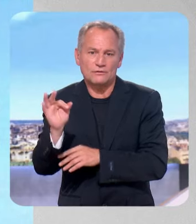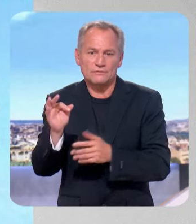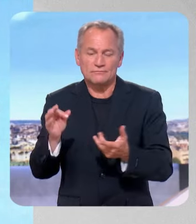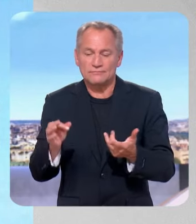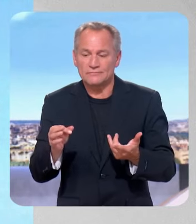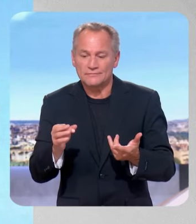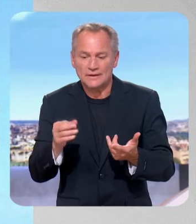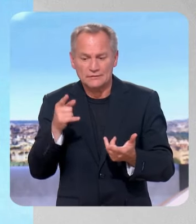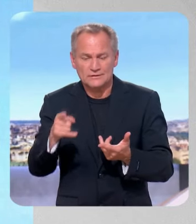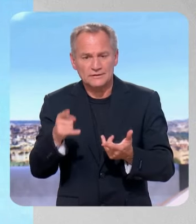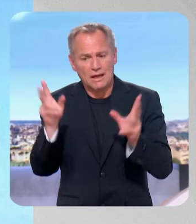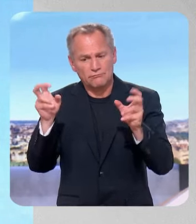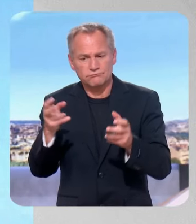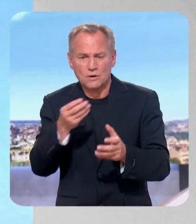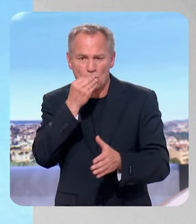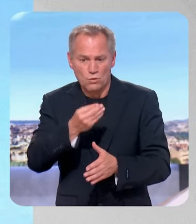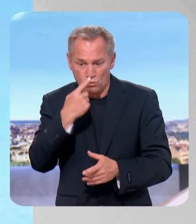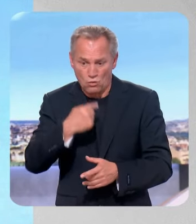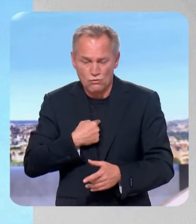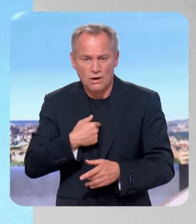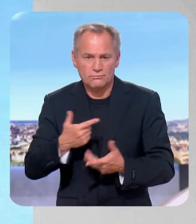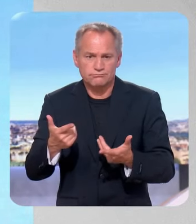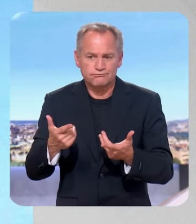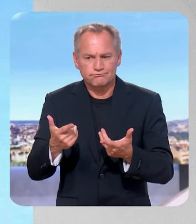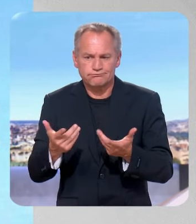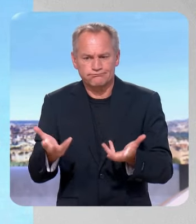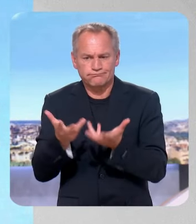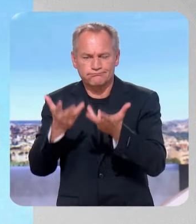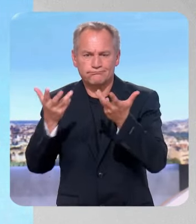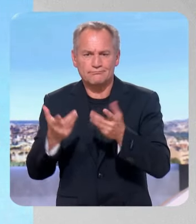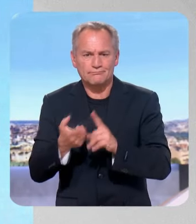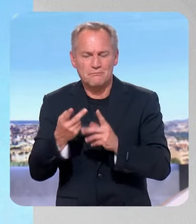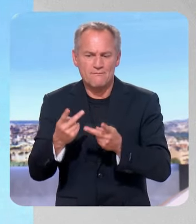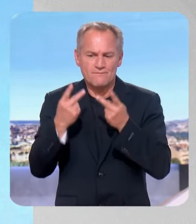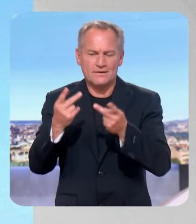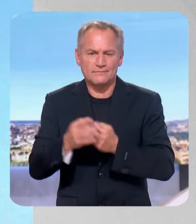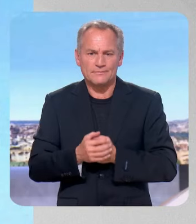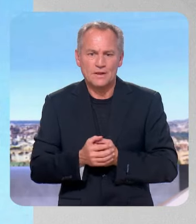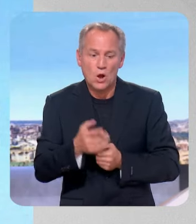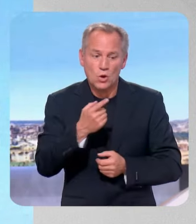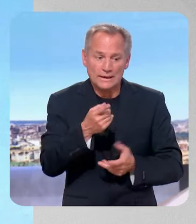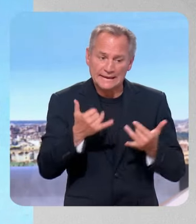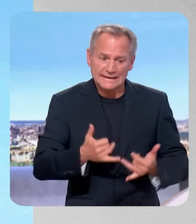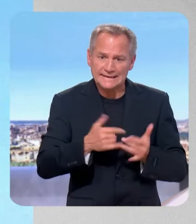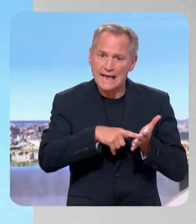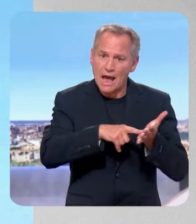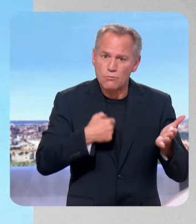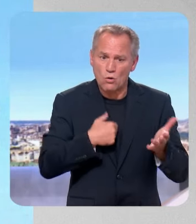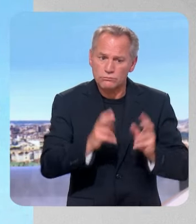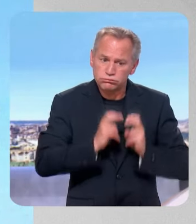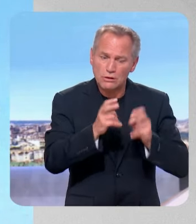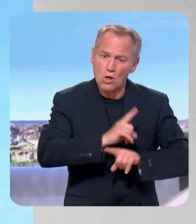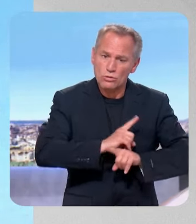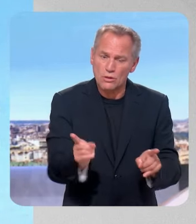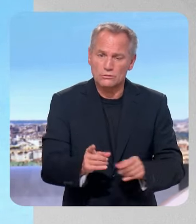c'est un bon slogan politique, à mes yeux. Oui, je vous le confirme, nous n'augmenterons pas les impôts. Pourquoi